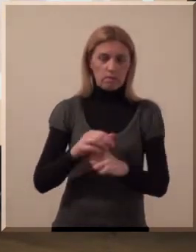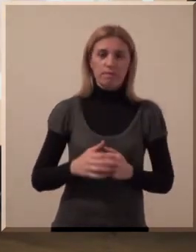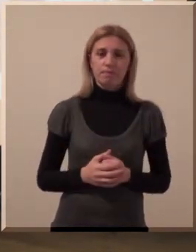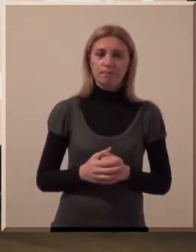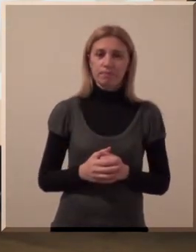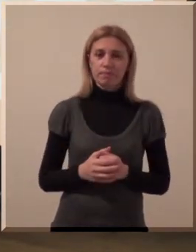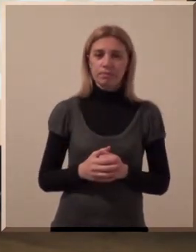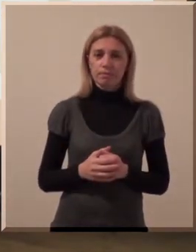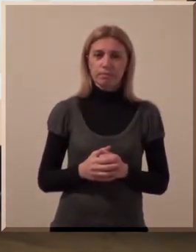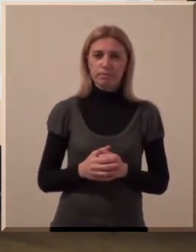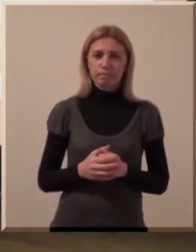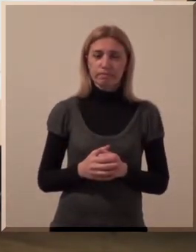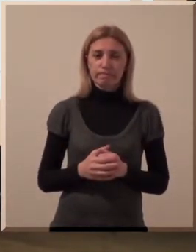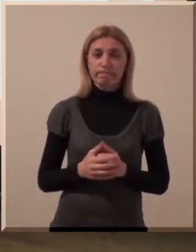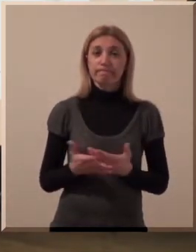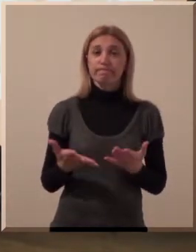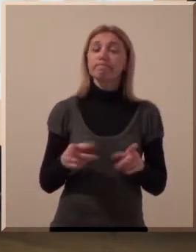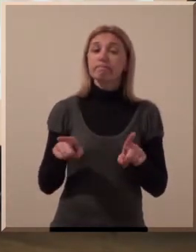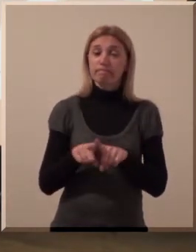na kraju možete ih odvediti u zakvar.